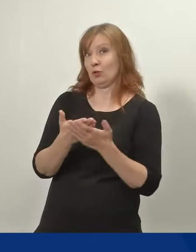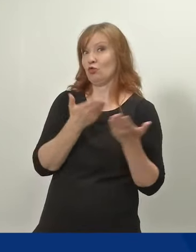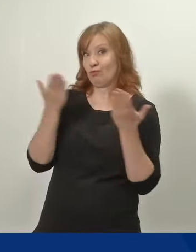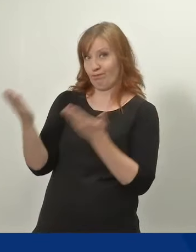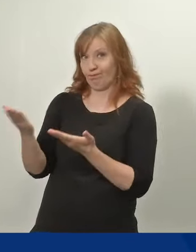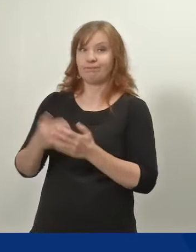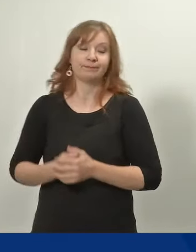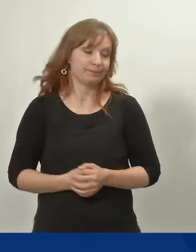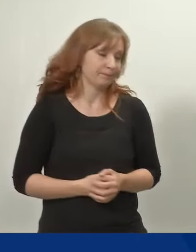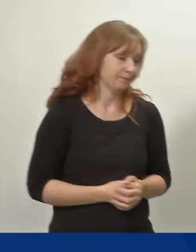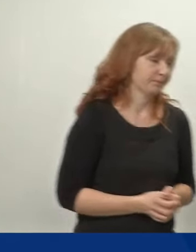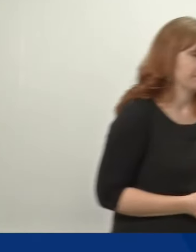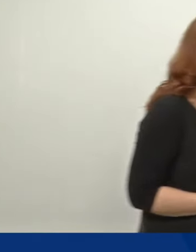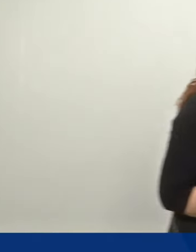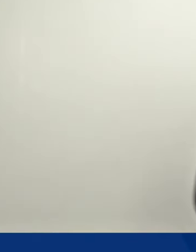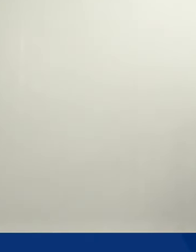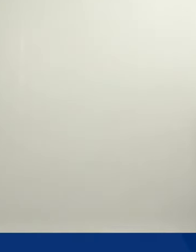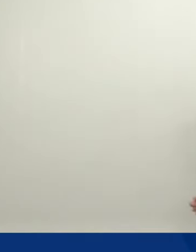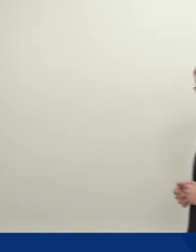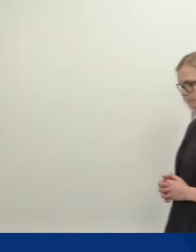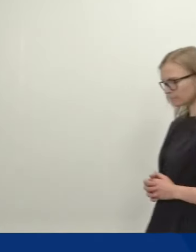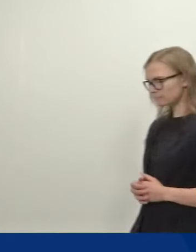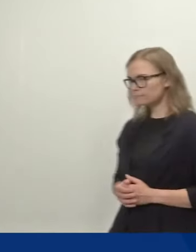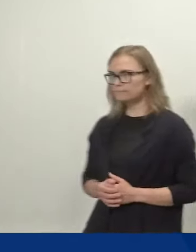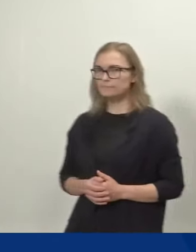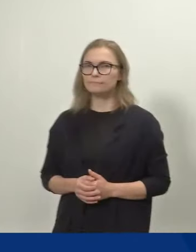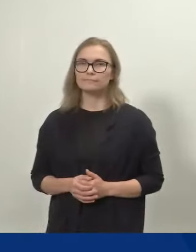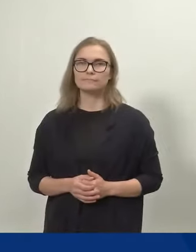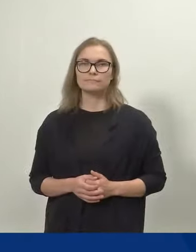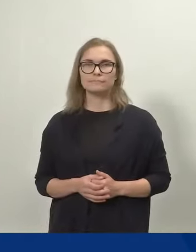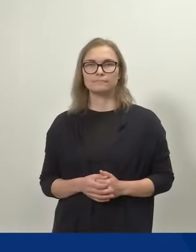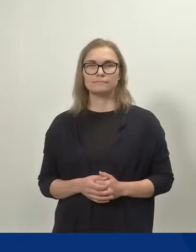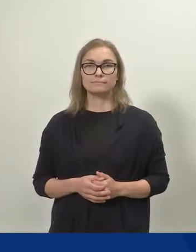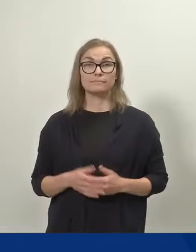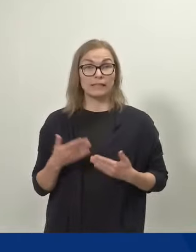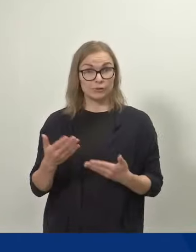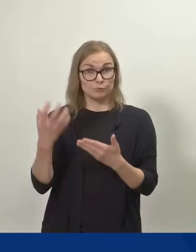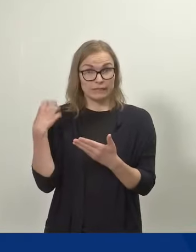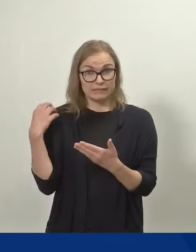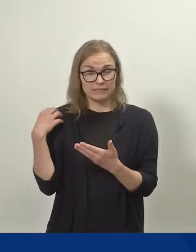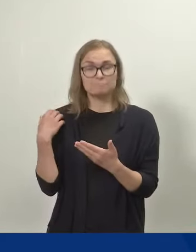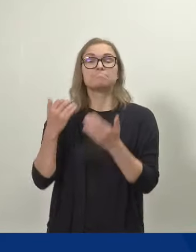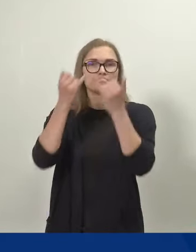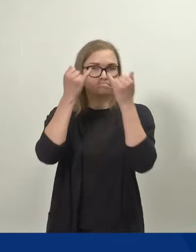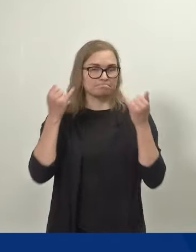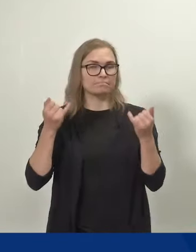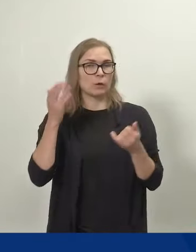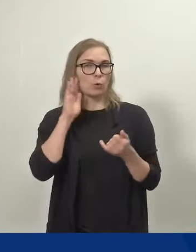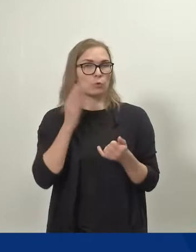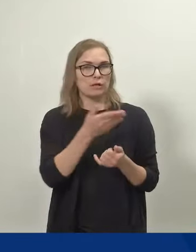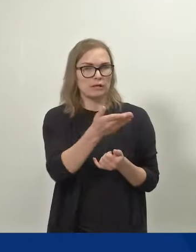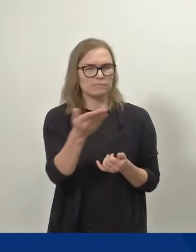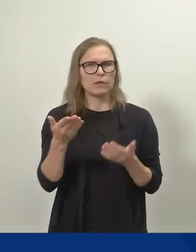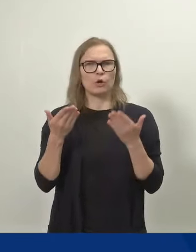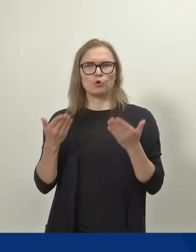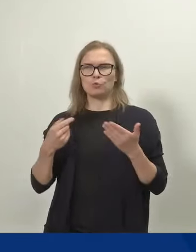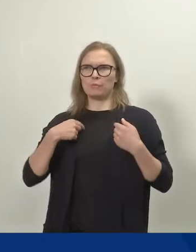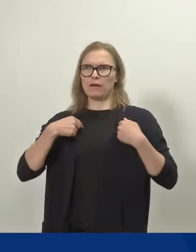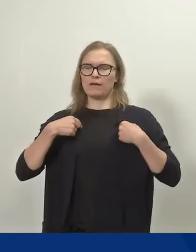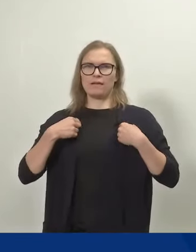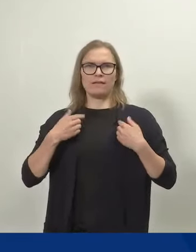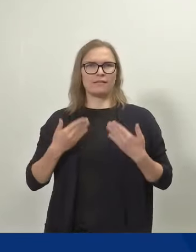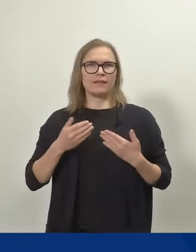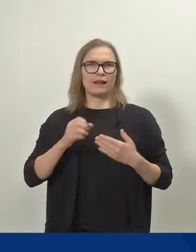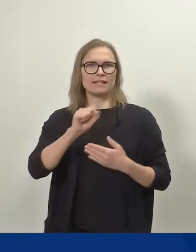Kiitos ministereille. Huomenta arvoisat kuulijat. STM-työryhmän puheenjohtajan ominaisuudessa tuntuu tänään